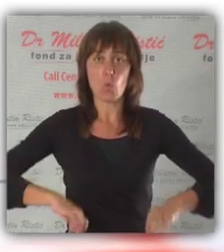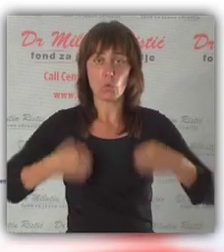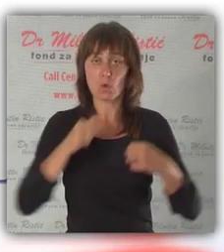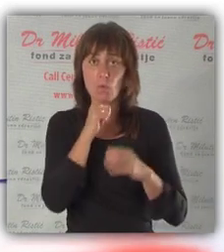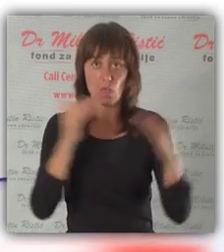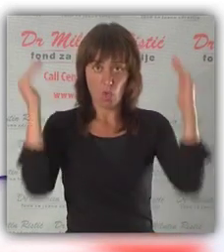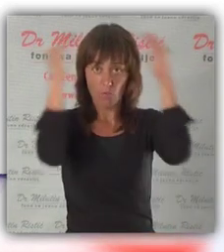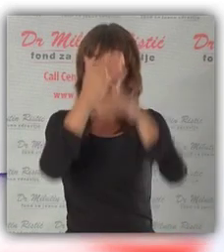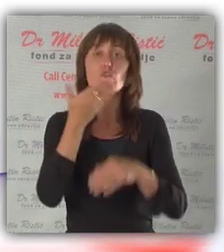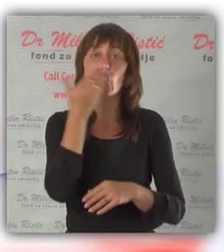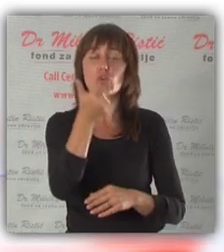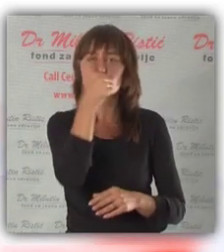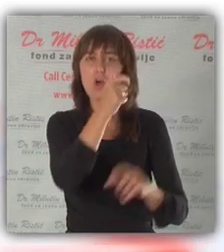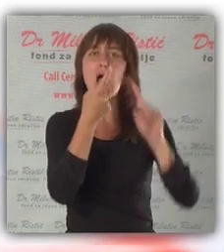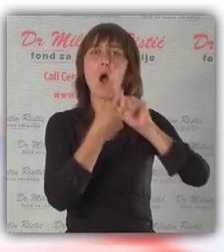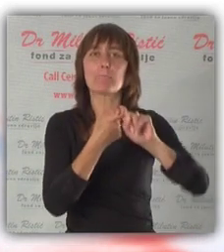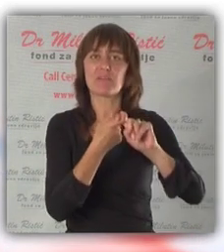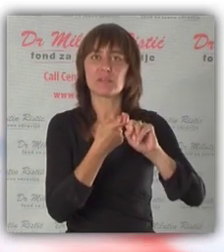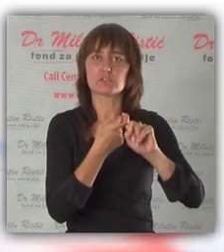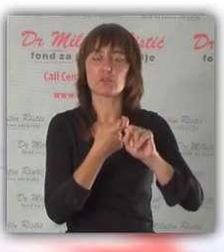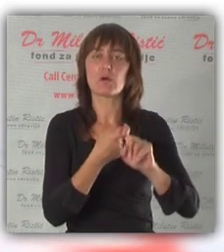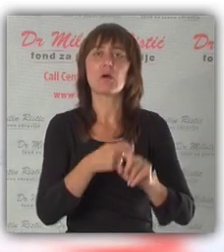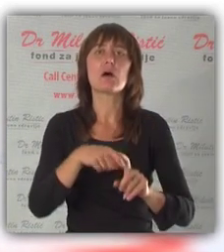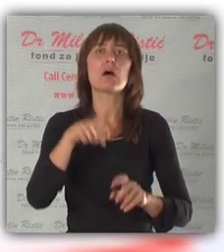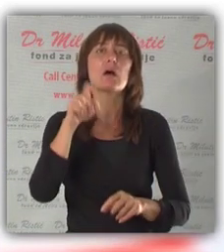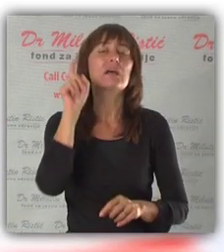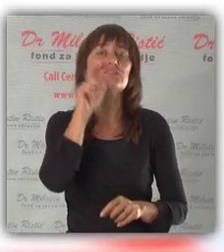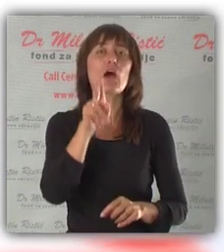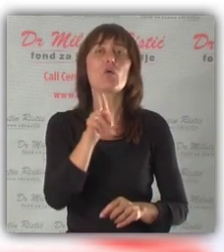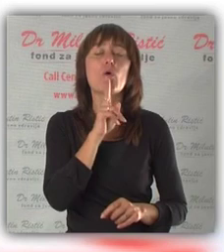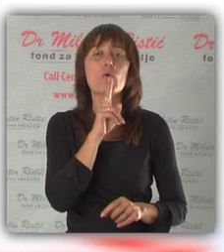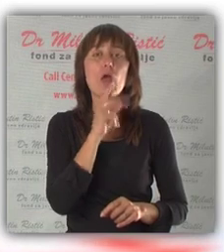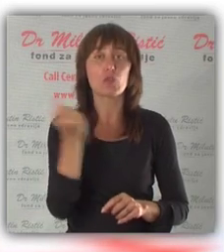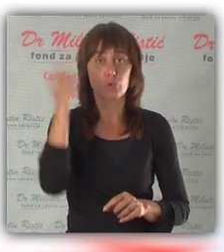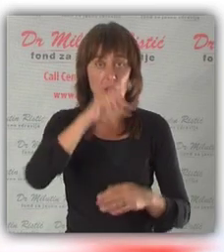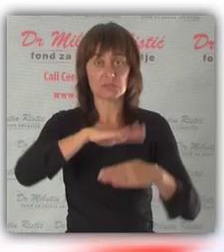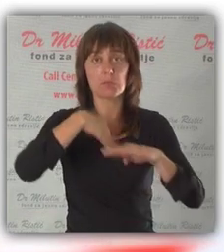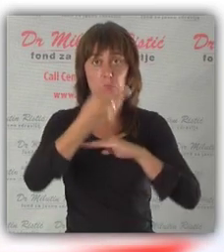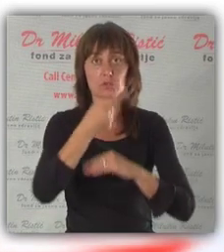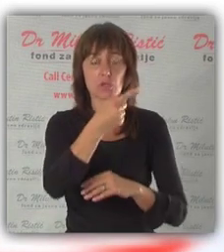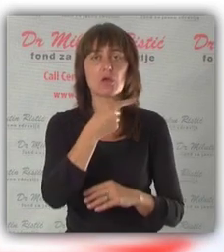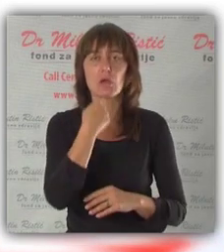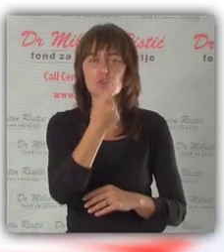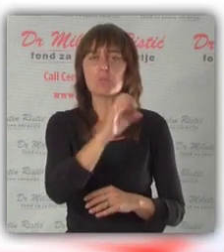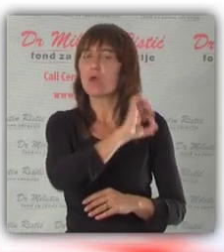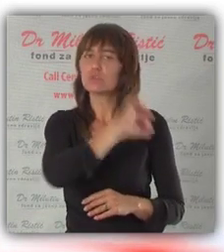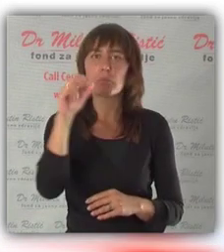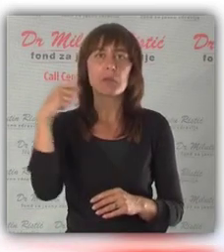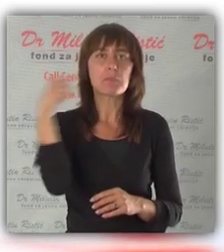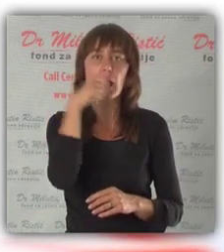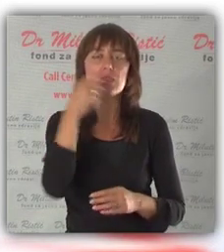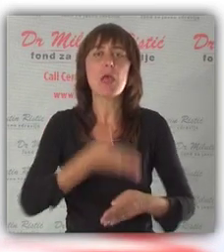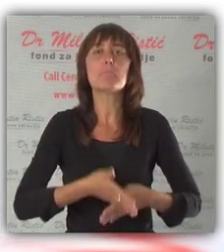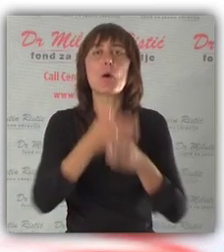zuba ujutru i uveče je ono što je obavezno. Svako koje dolazi nakljedno je, da ne kažem, ekstra